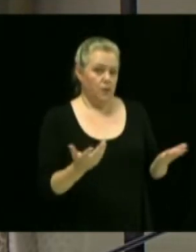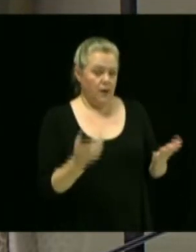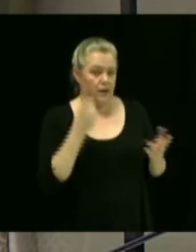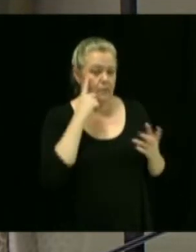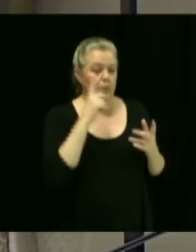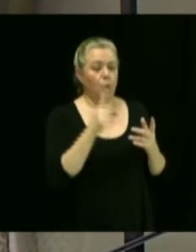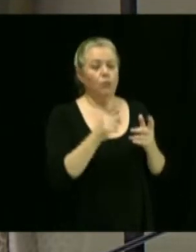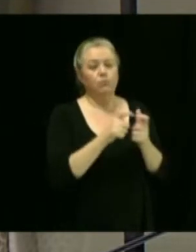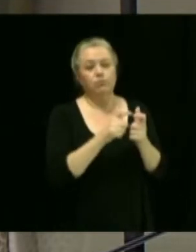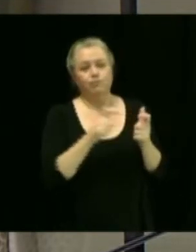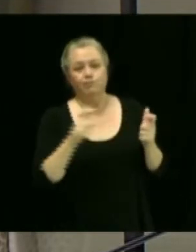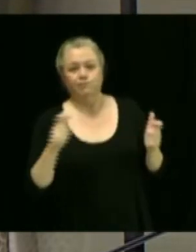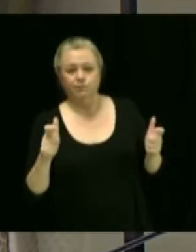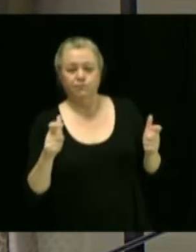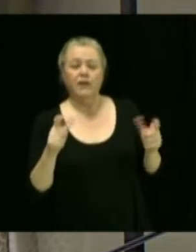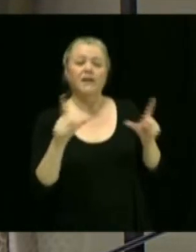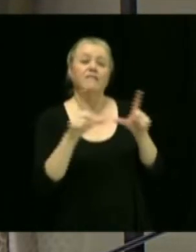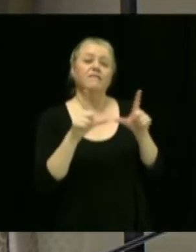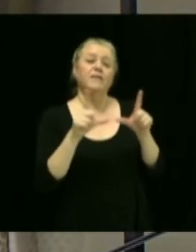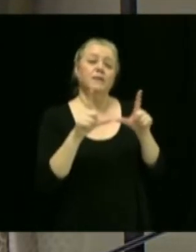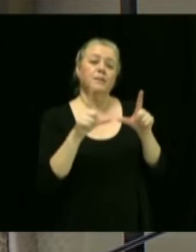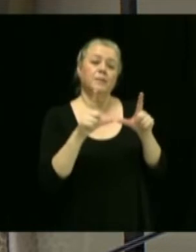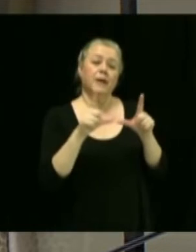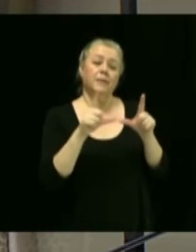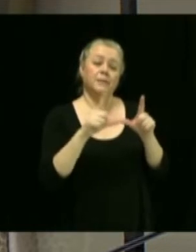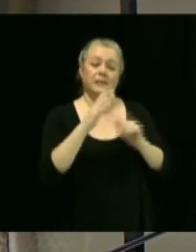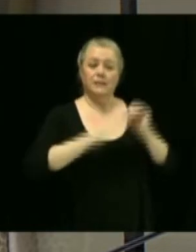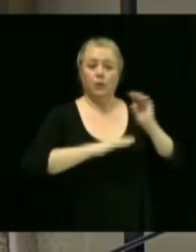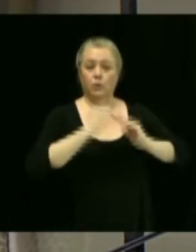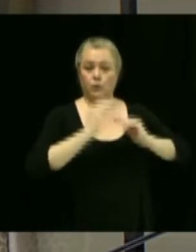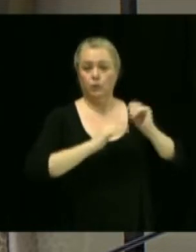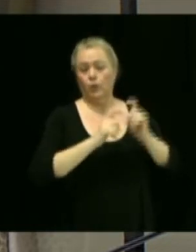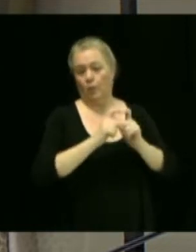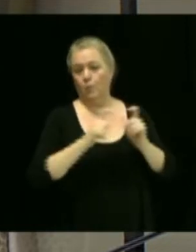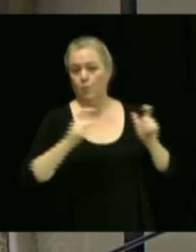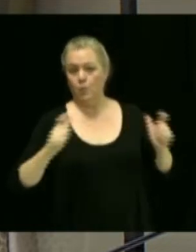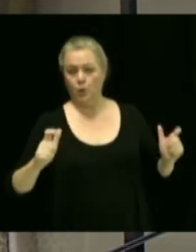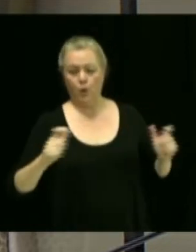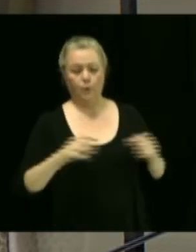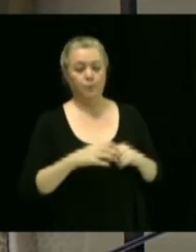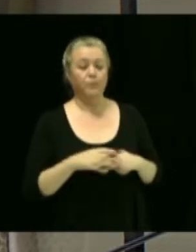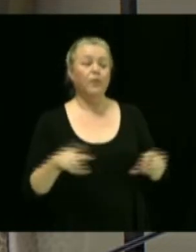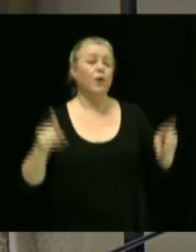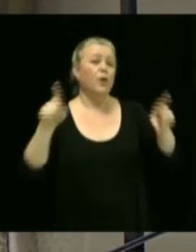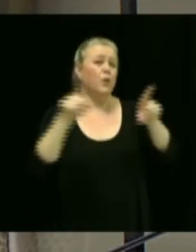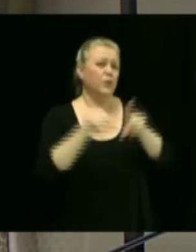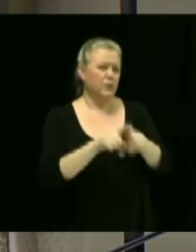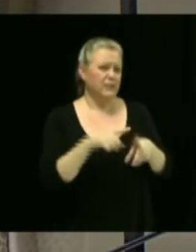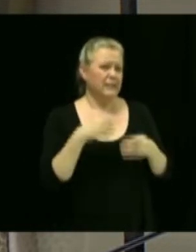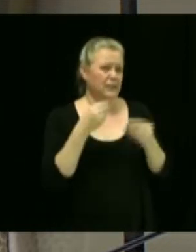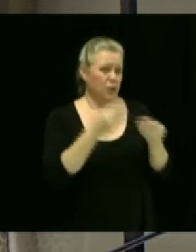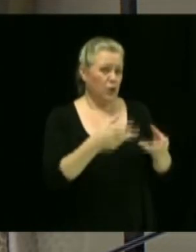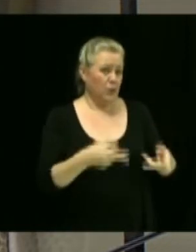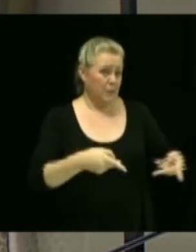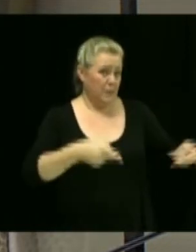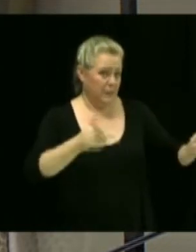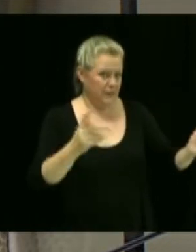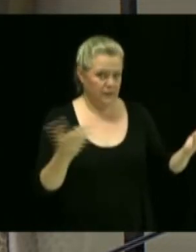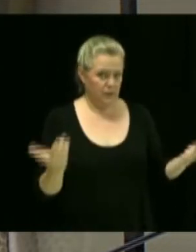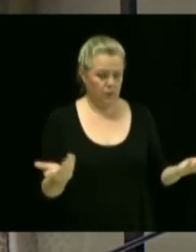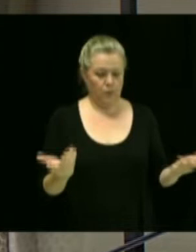durée de validité du permis de construction d'une habitation, ainsi qu'à permettre que la superficie du logement située au-dessus du garage